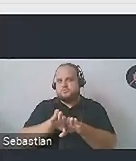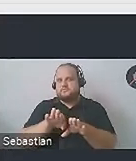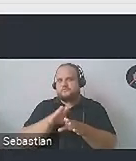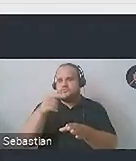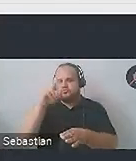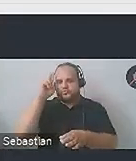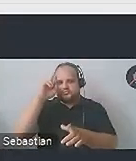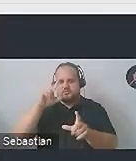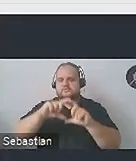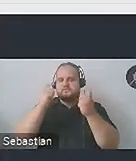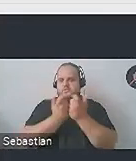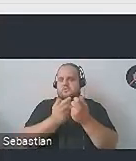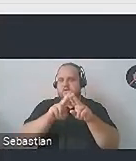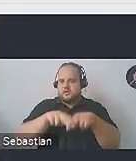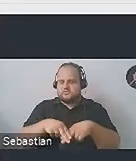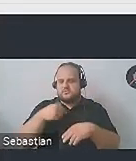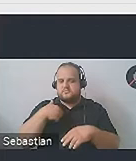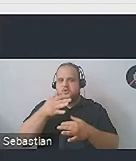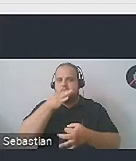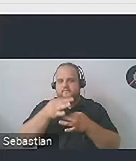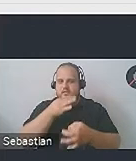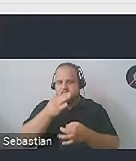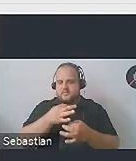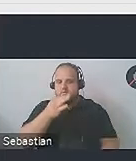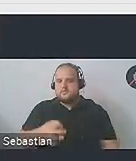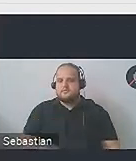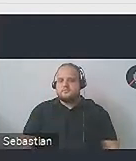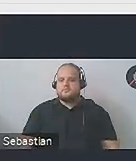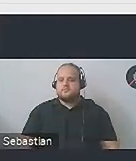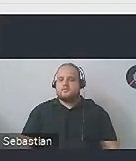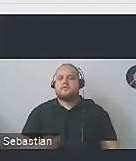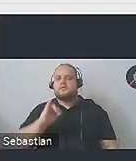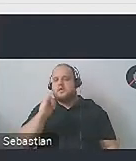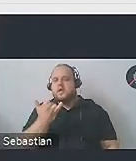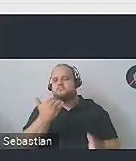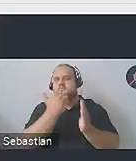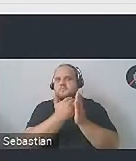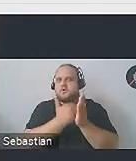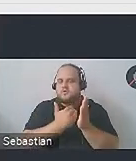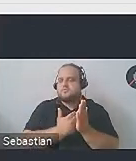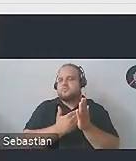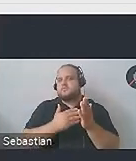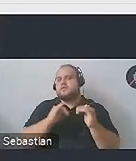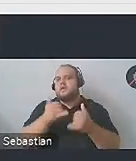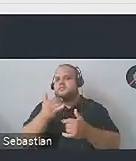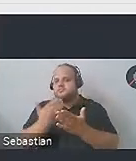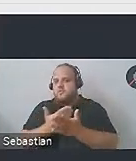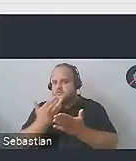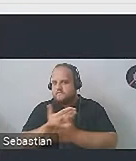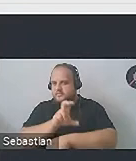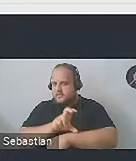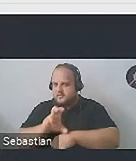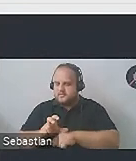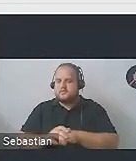reszty. Reszta, tak jak teraz będę opowiadała o standardach i regulacjach, o tych technologiach asystujących, o